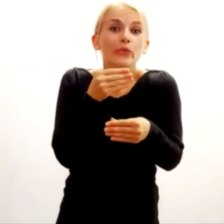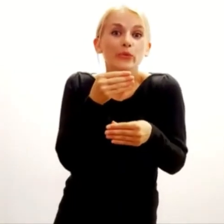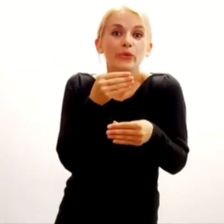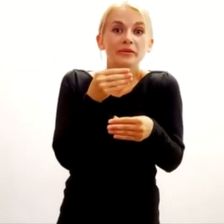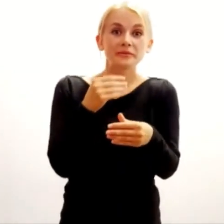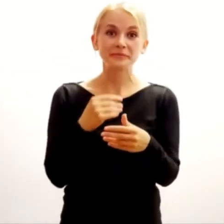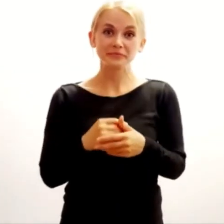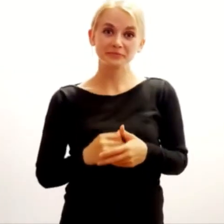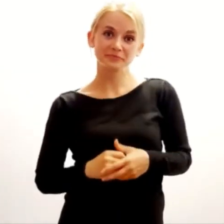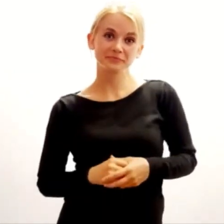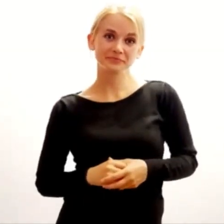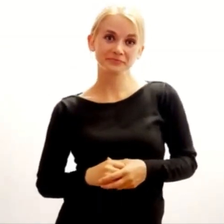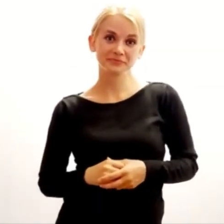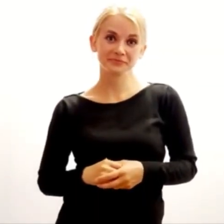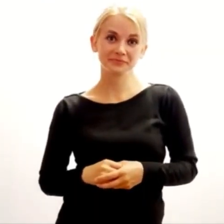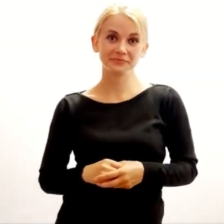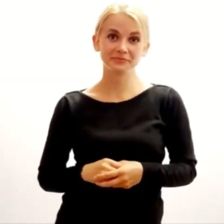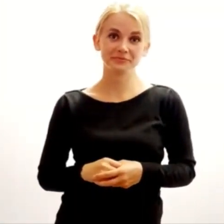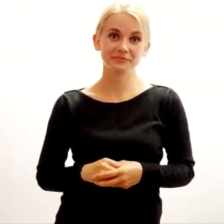A A papugi